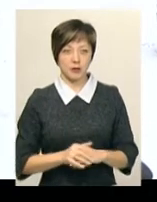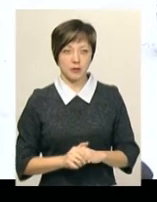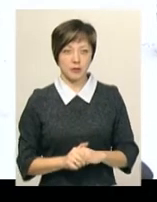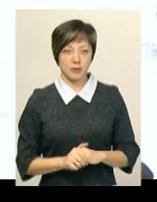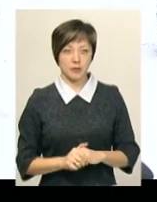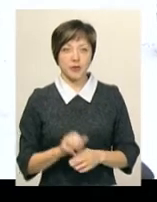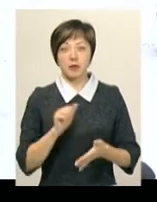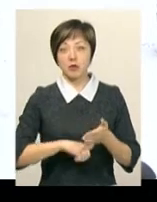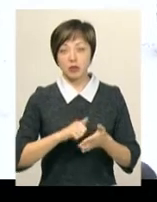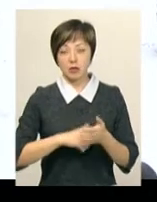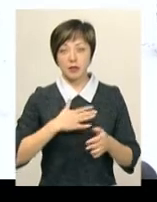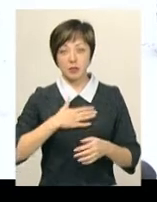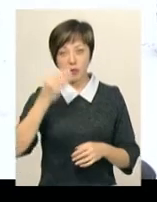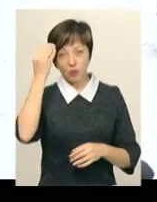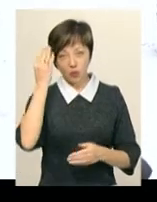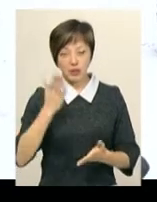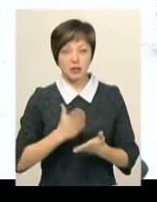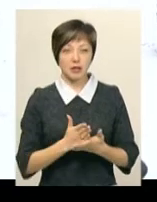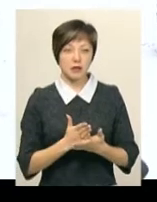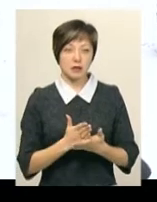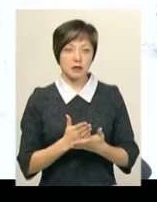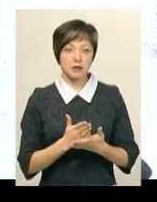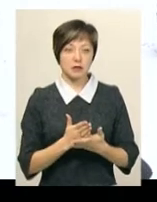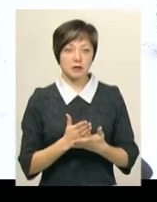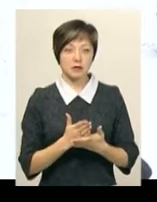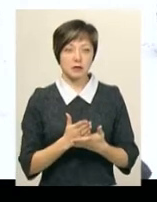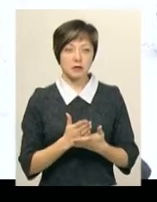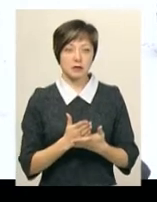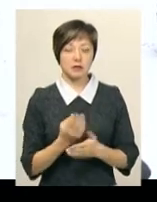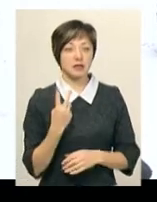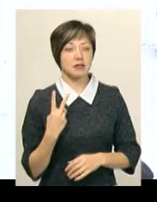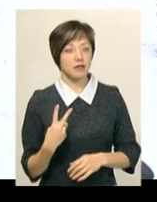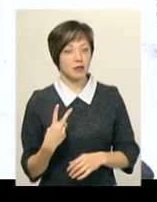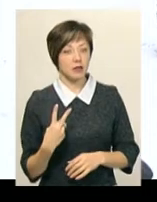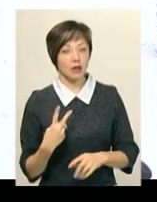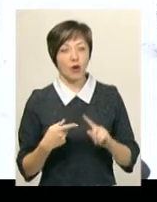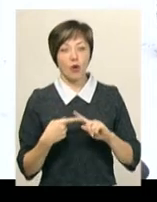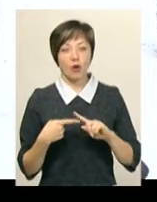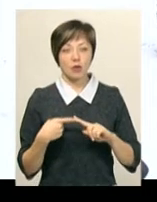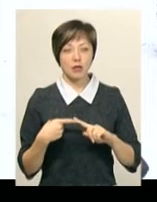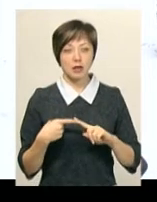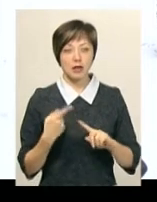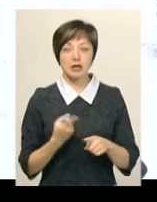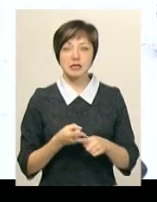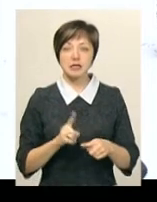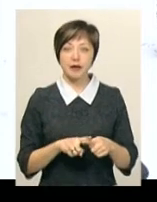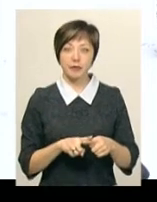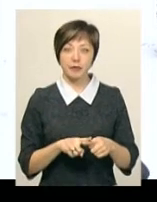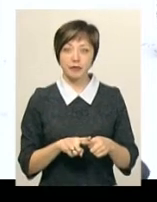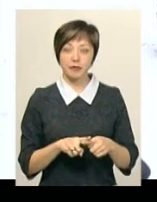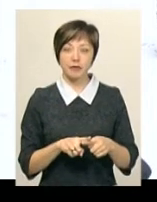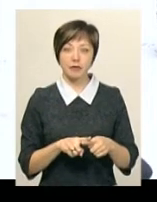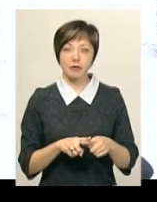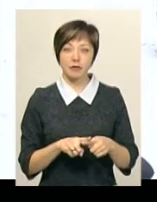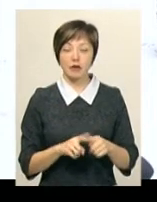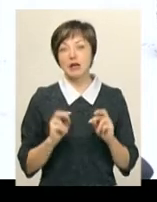А причин, на мій погляд, є дві. Одна – це, ну,